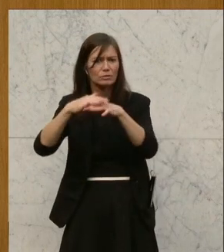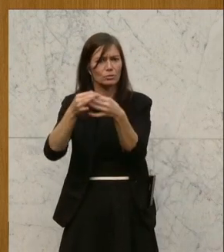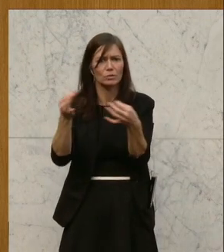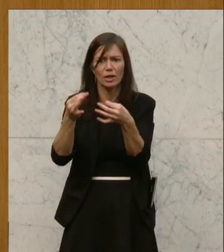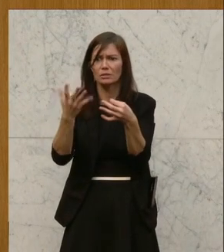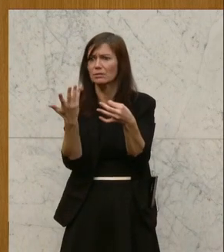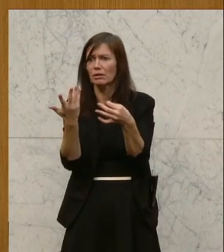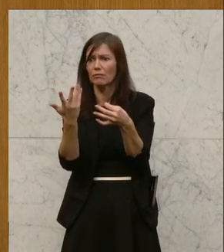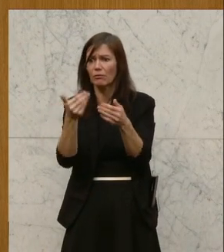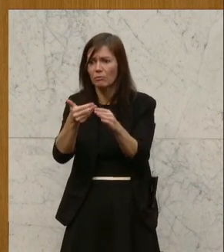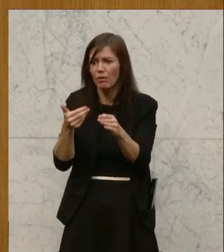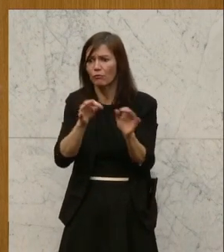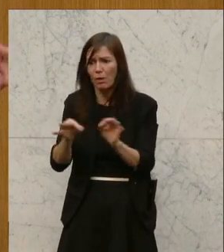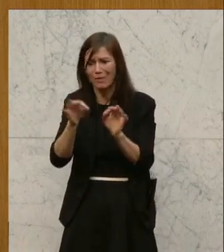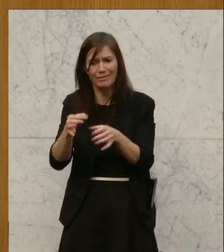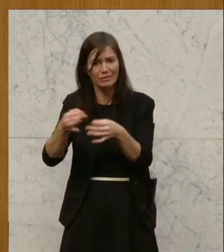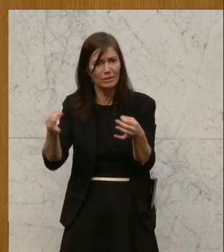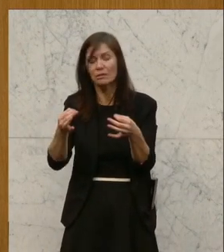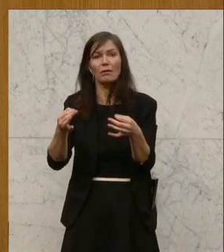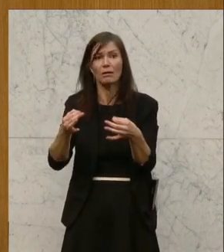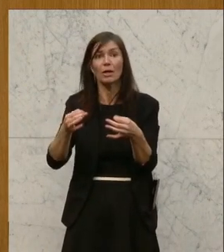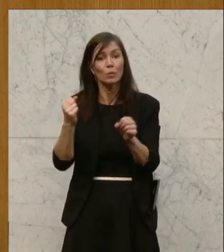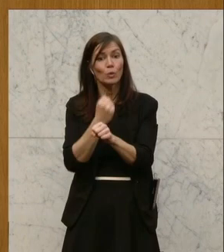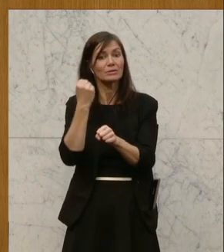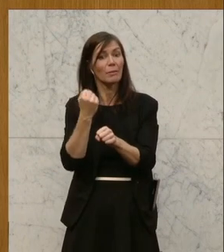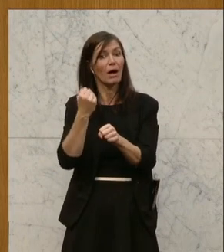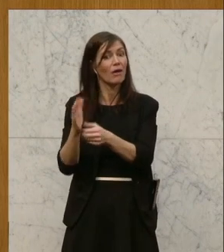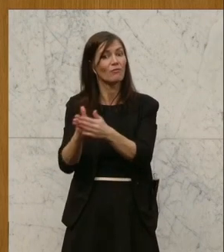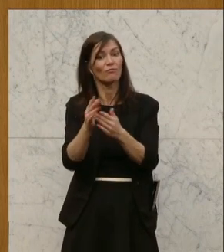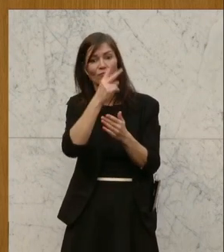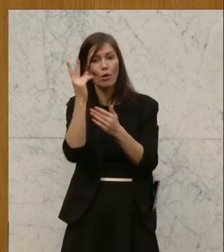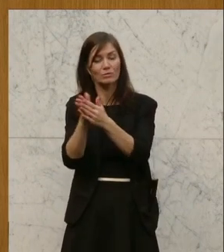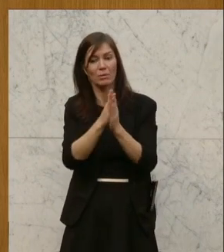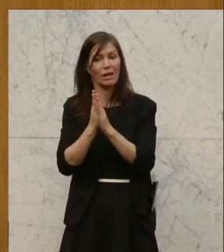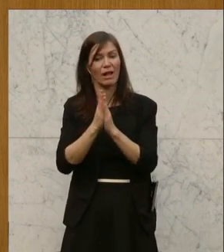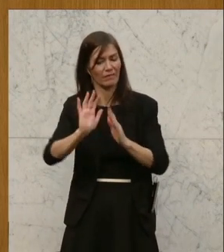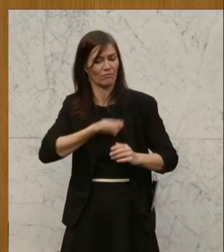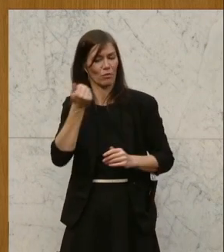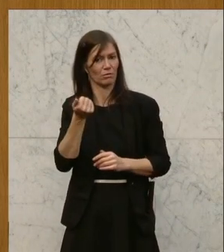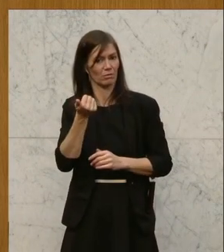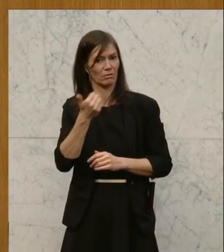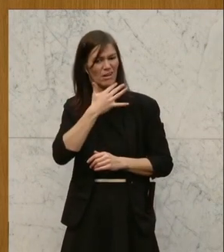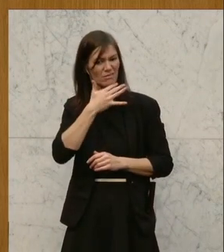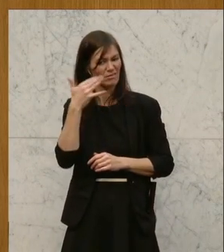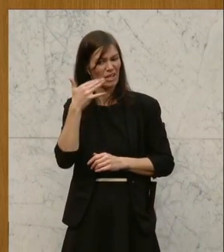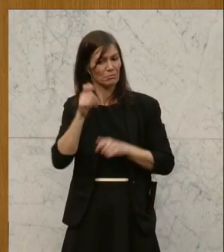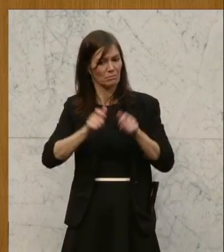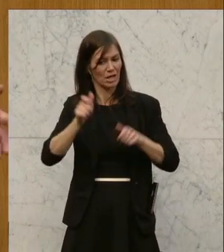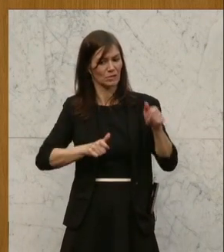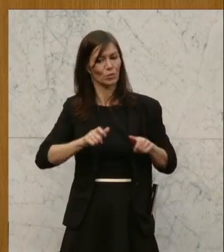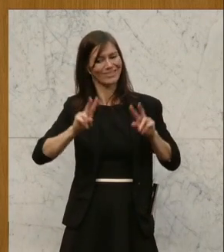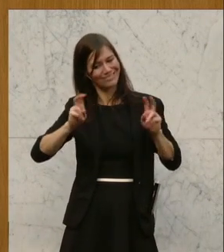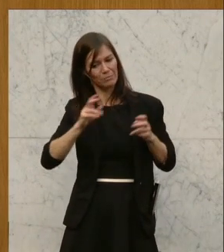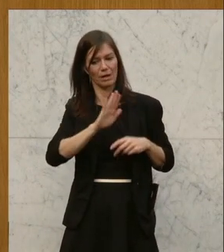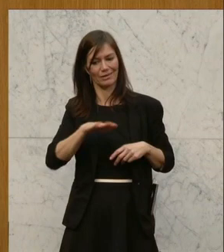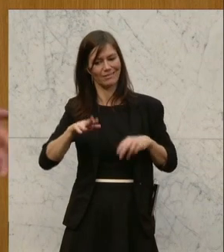ist und trotzdem ein erfolgreiches Volksbegehren war, das zeigt, wie viele Menschen eigentlich dieses Thema der Kinderrechte unter den Fingernägeln brennt. Und daher